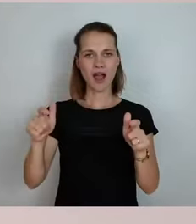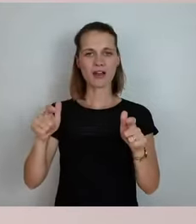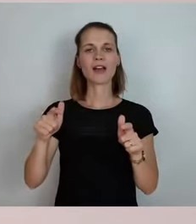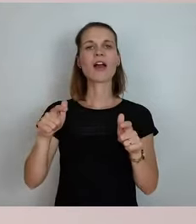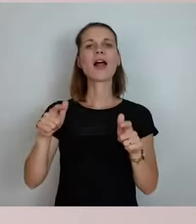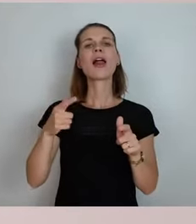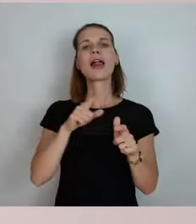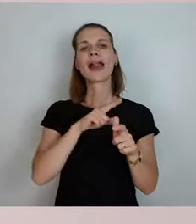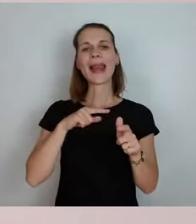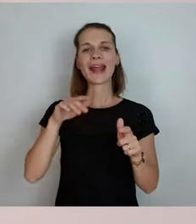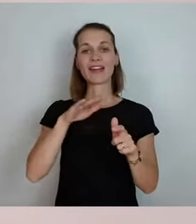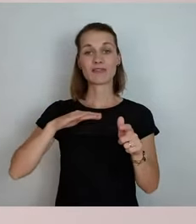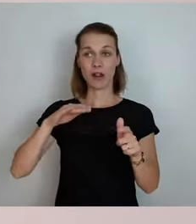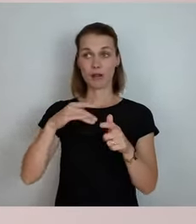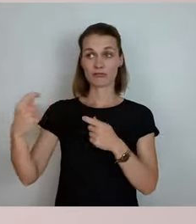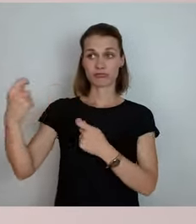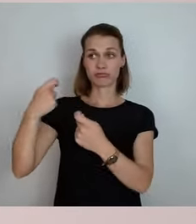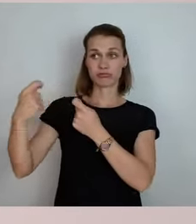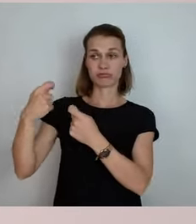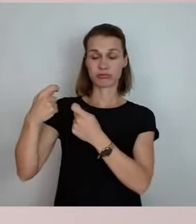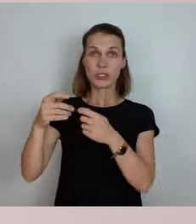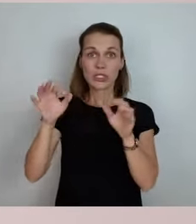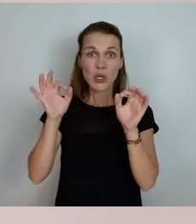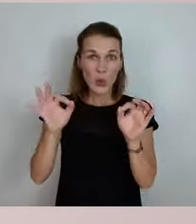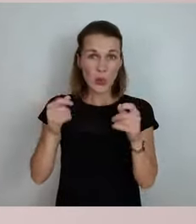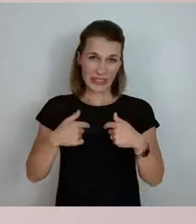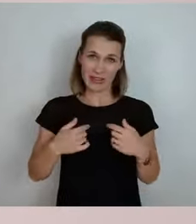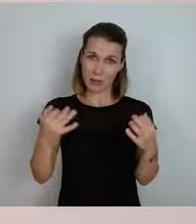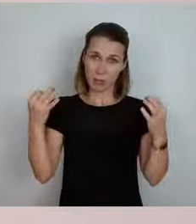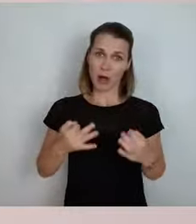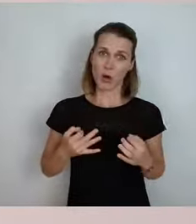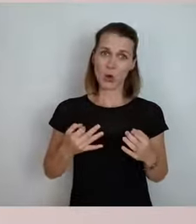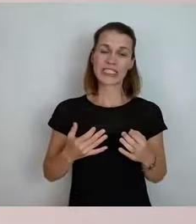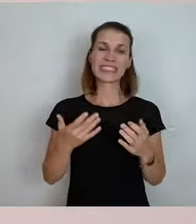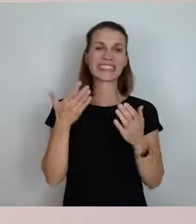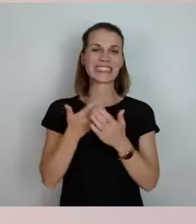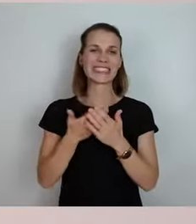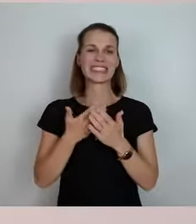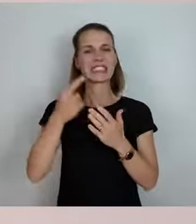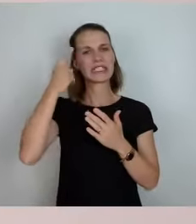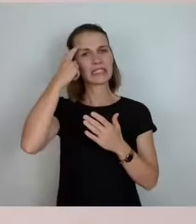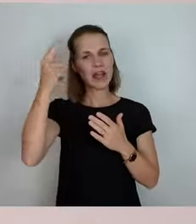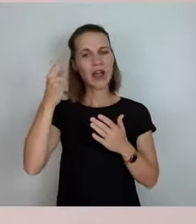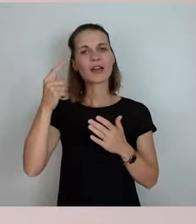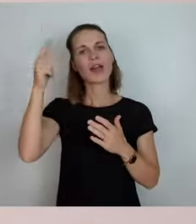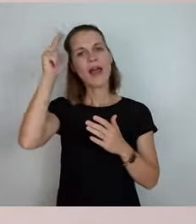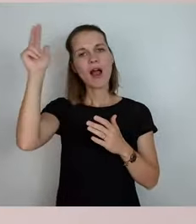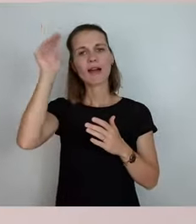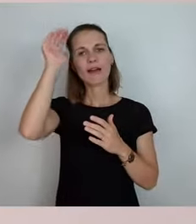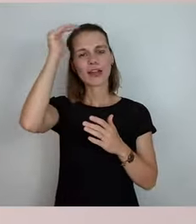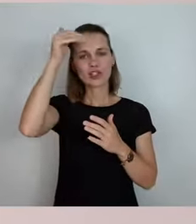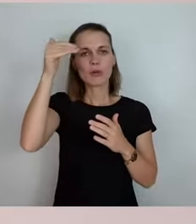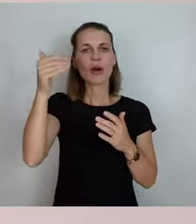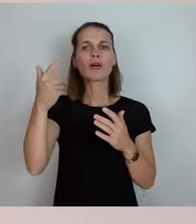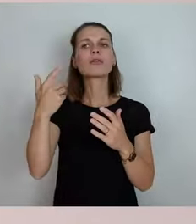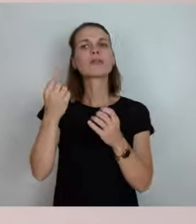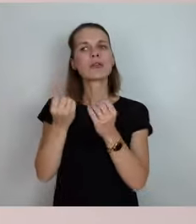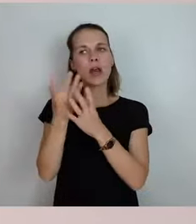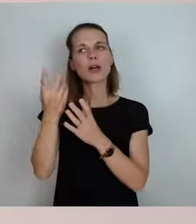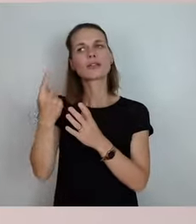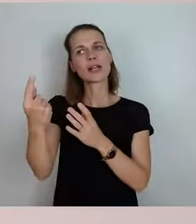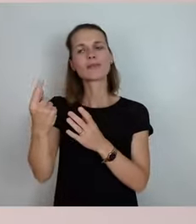die wir auch dringend brauchen mit dem hohen Fördersatz. Und da habe ich mir gedacht, ich muss dem Michael Kretschmer, er hat es zwar nicht persönlich gemacht, aber es lief auch über die Staatskanzlei,